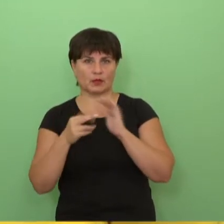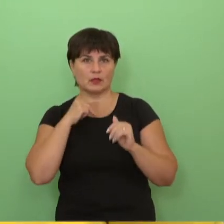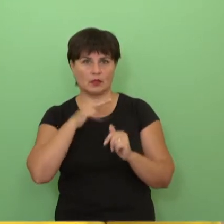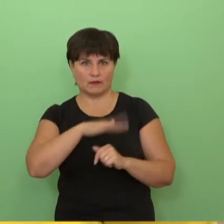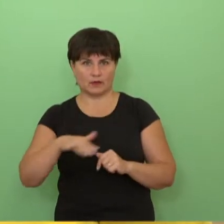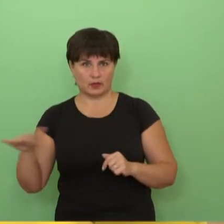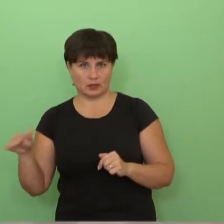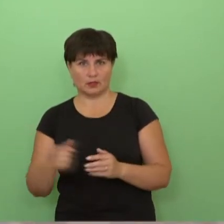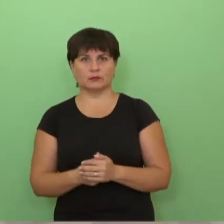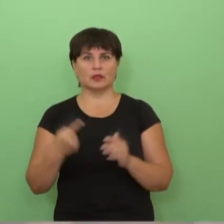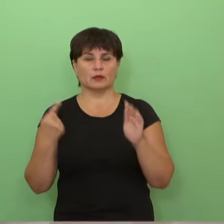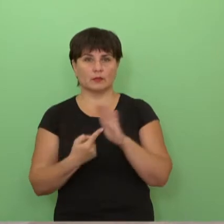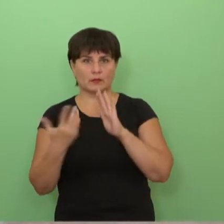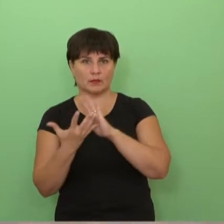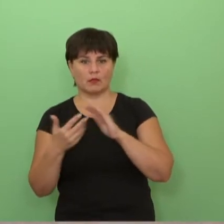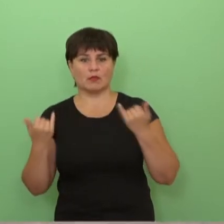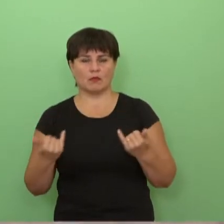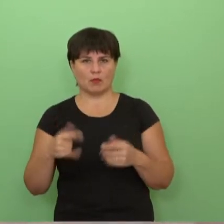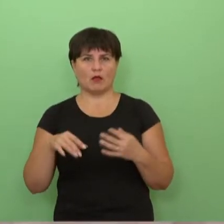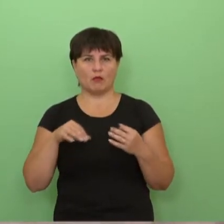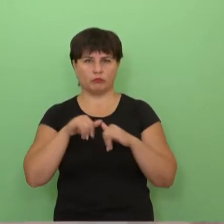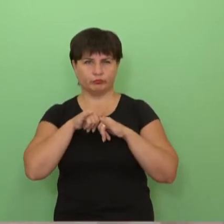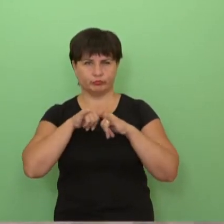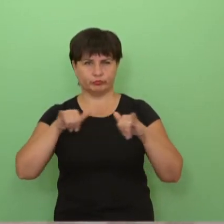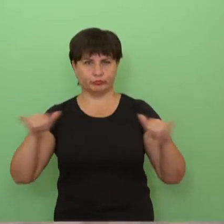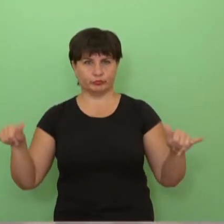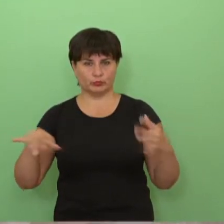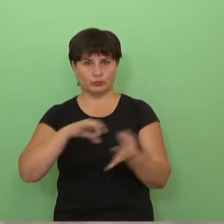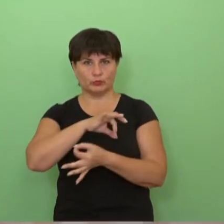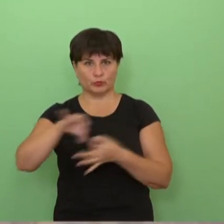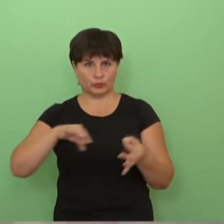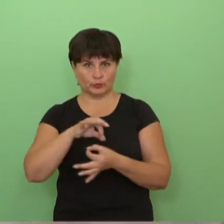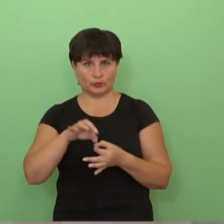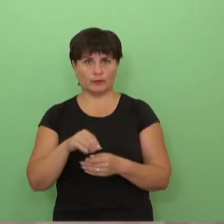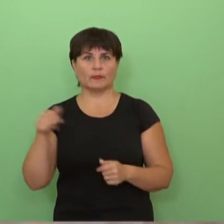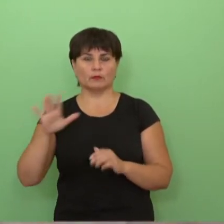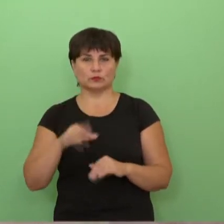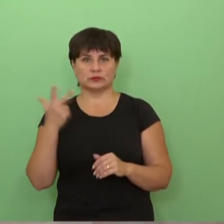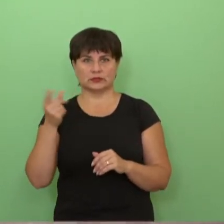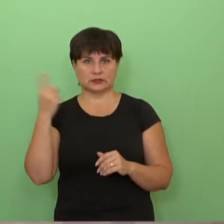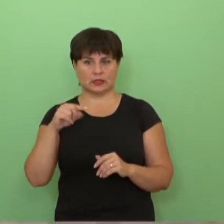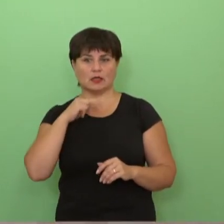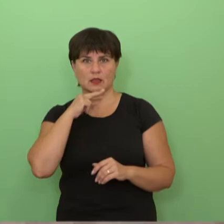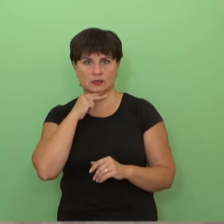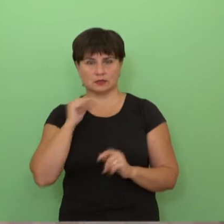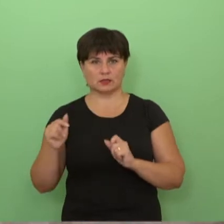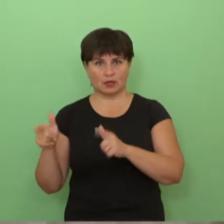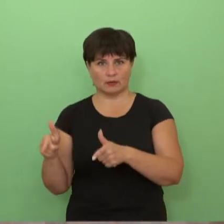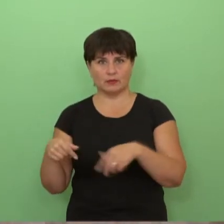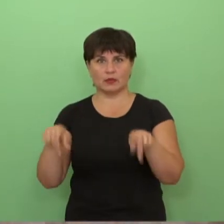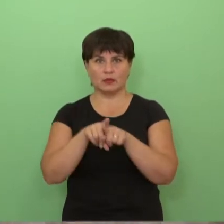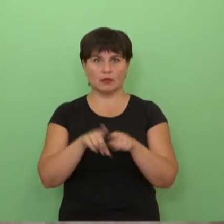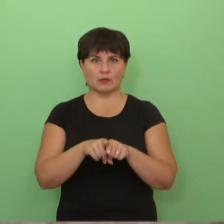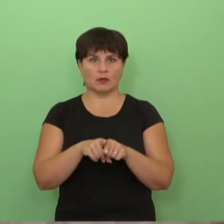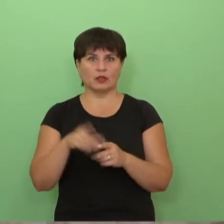DNR lėšas, kurias skirtos yra informacinių technologijų plėtrai bendruomenėse. Tai iš šių lėšų planuojame